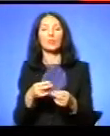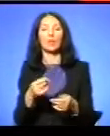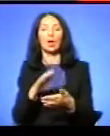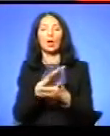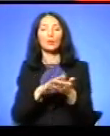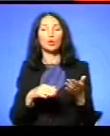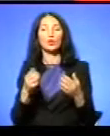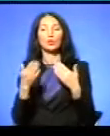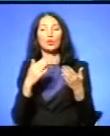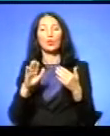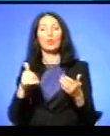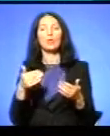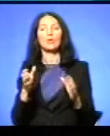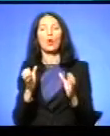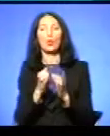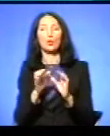після короткої візитівки